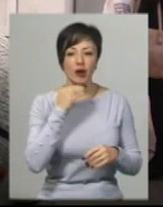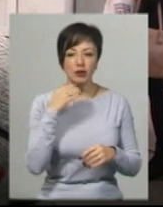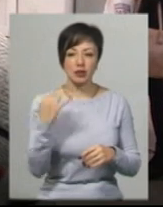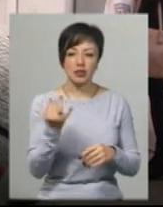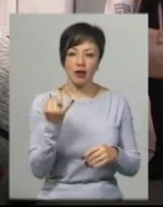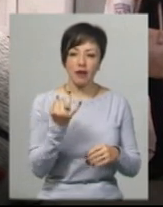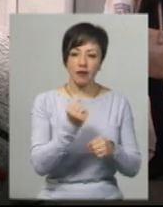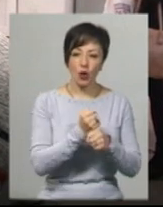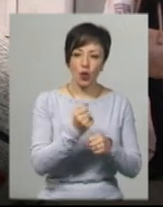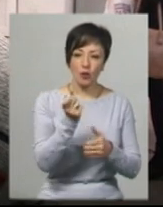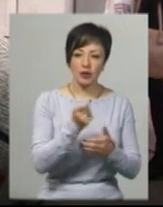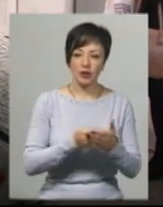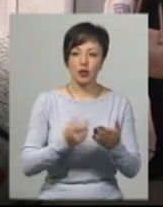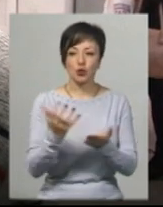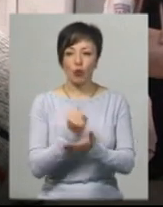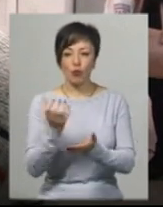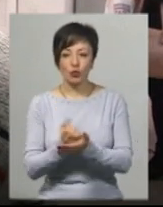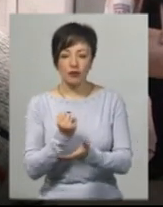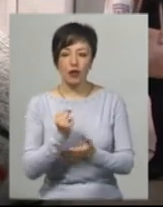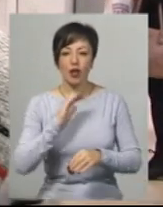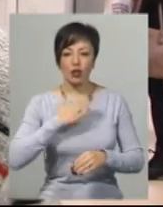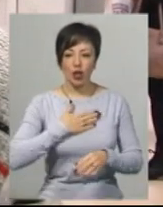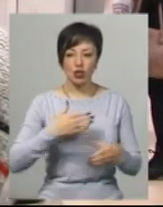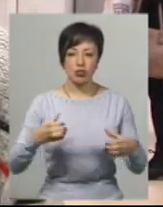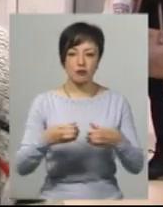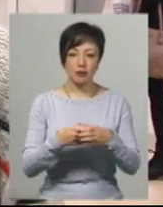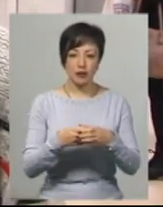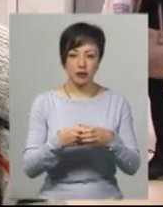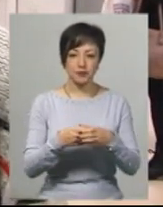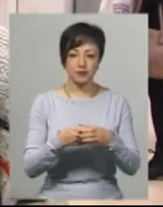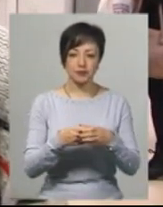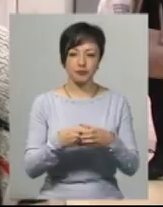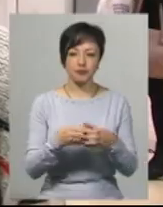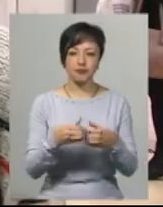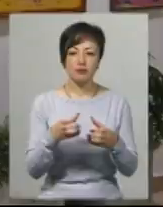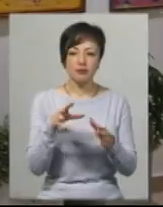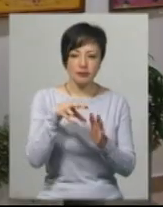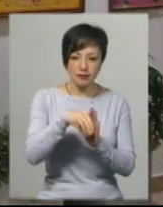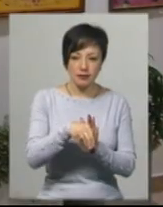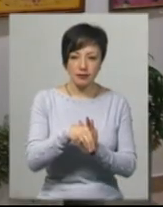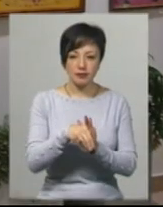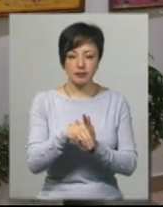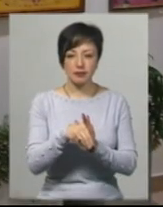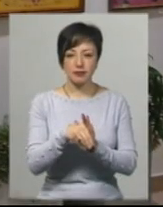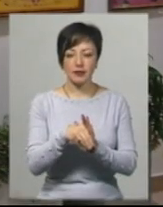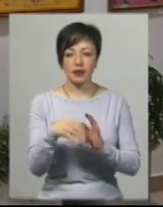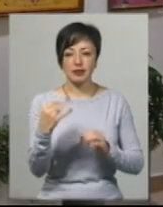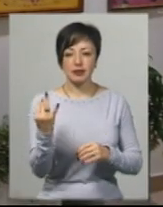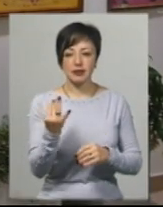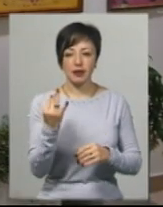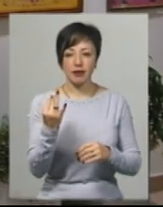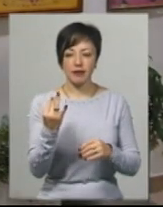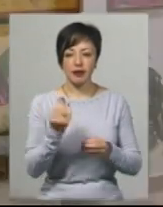цікавих робіт, і цікавих здобутків. Наша спілка складається із цікавих,